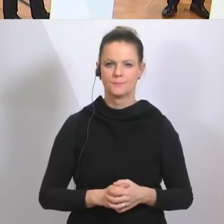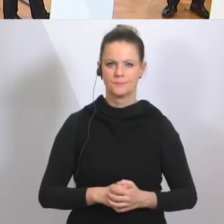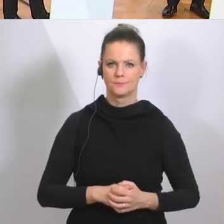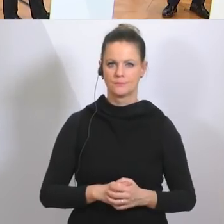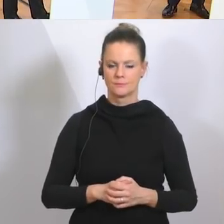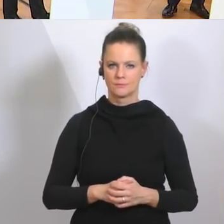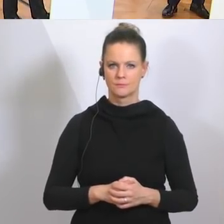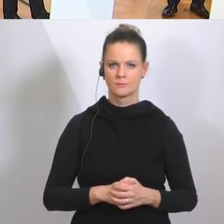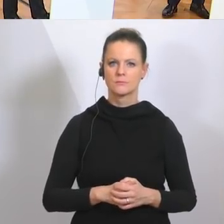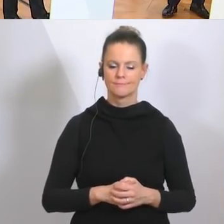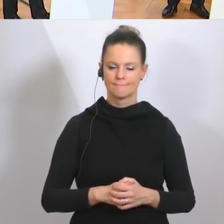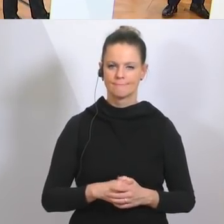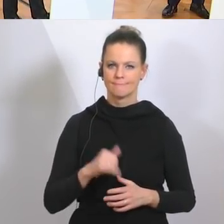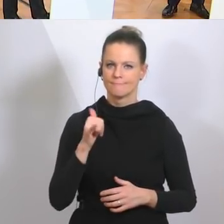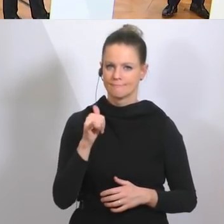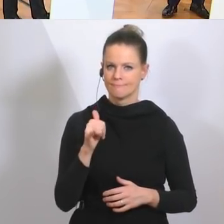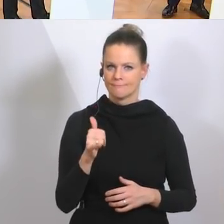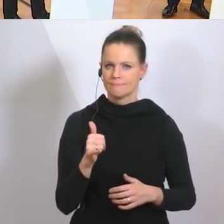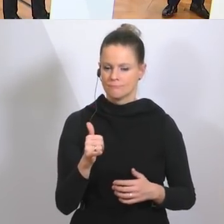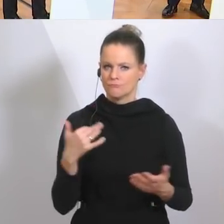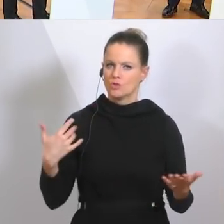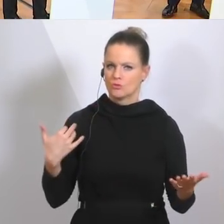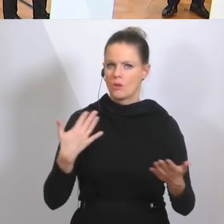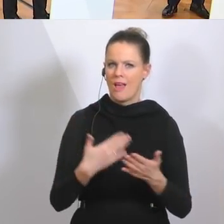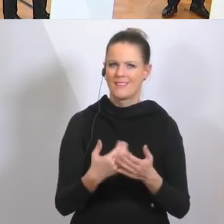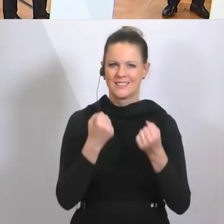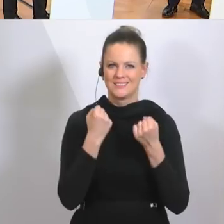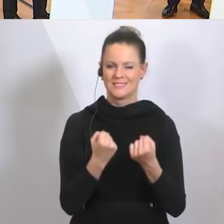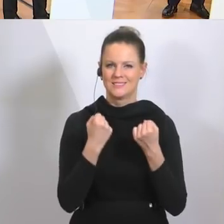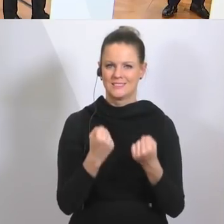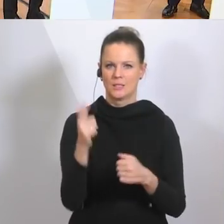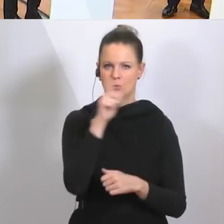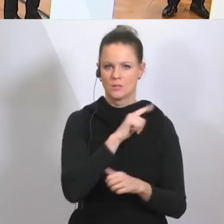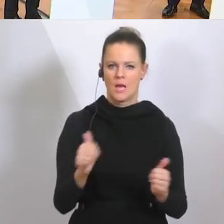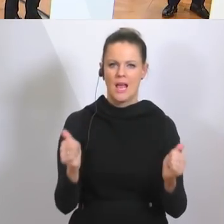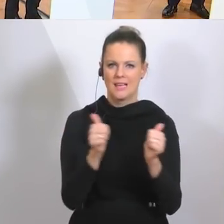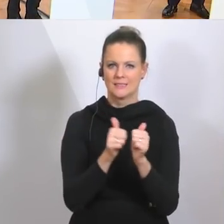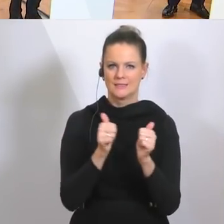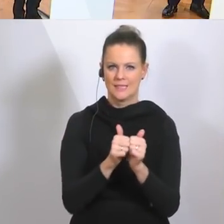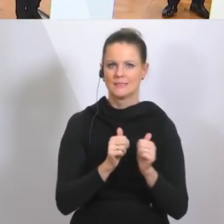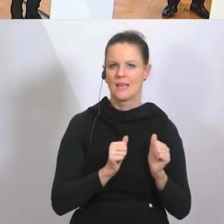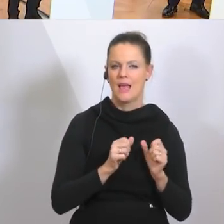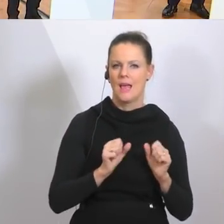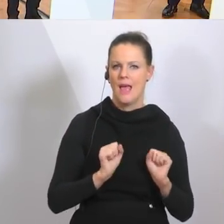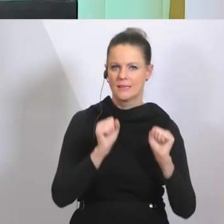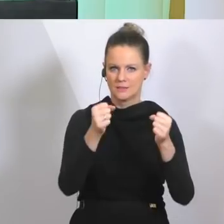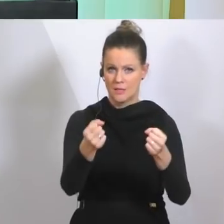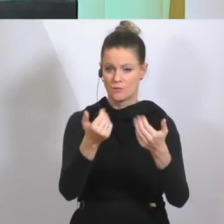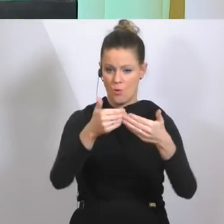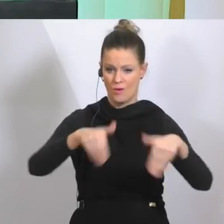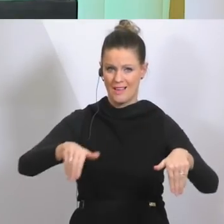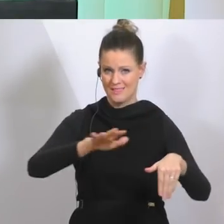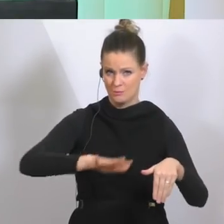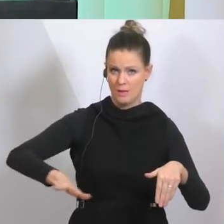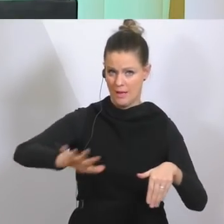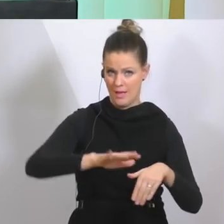Also zum einen, wir haben ja schon sehr lange einen sicherheitspolizeilichen Assistenzeinsatz, nämlich im Grenzschutzbereich. Und auf der anderen Seite haben